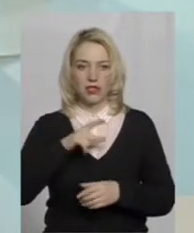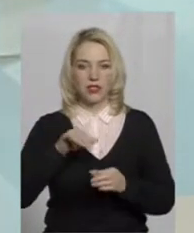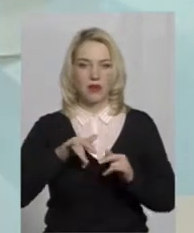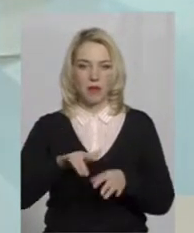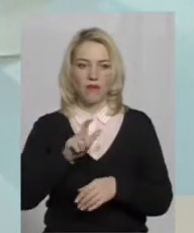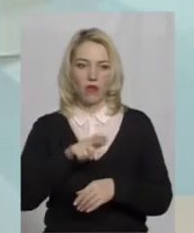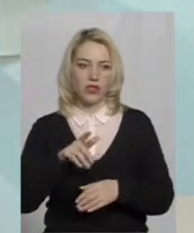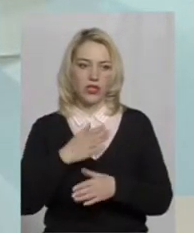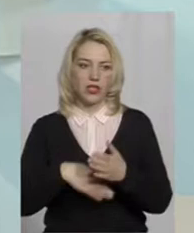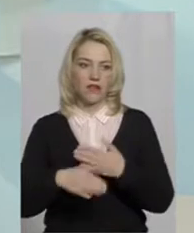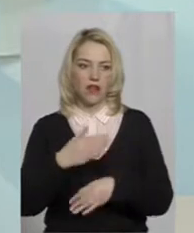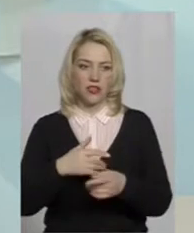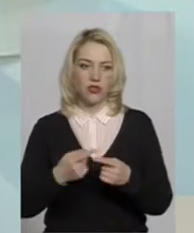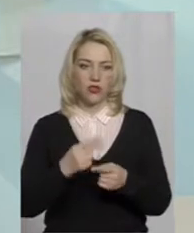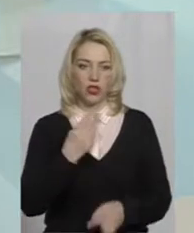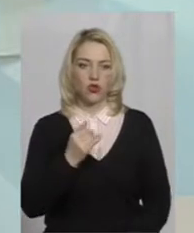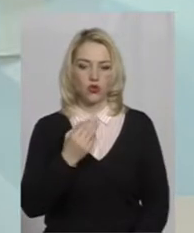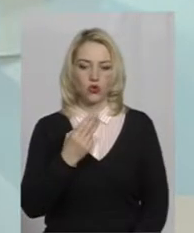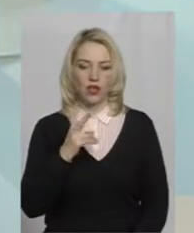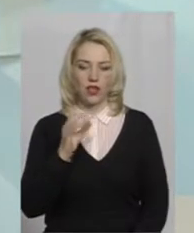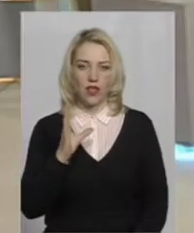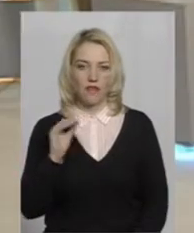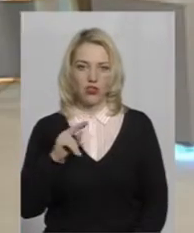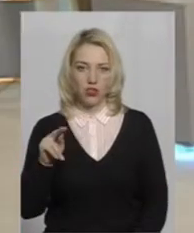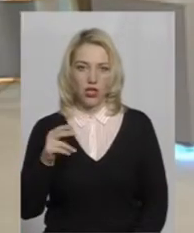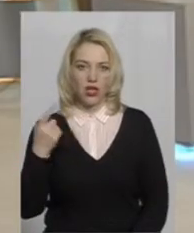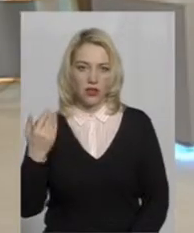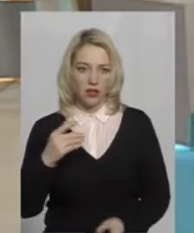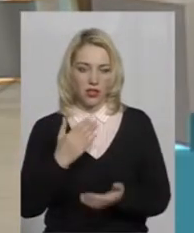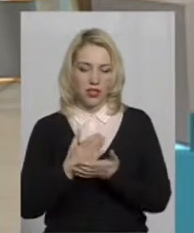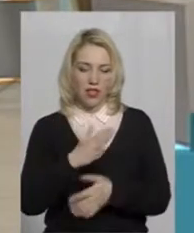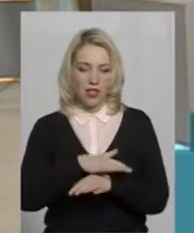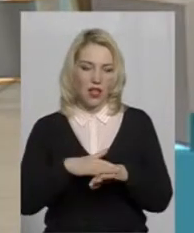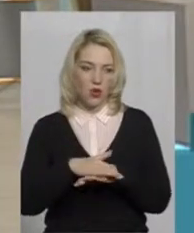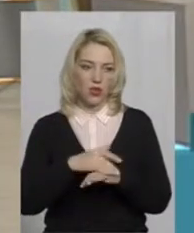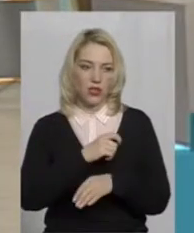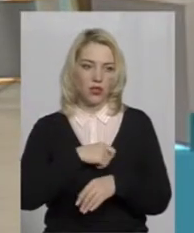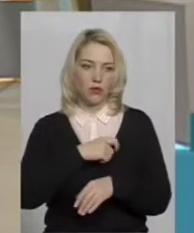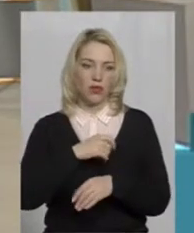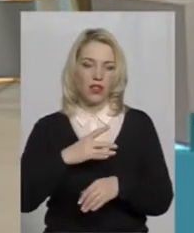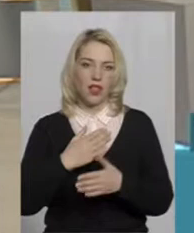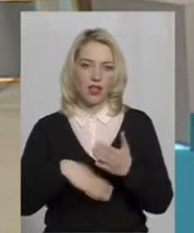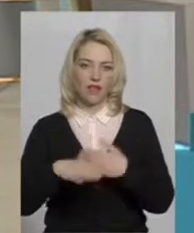людей з інвалідності, Валерій Цушкєвич, він так само був народним депутатом на інвалідному візку,